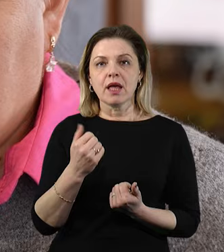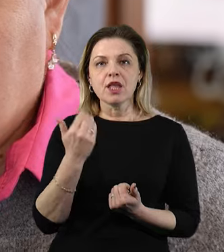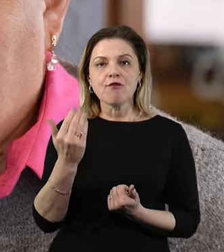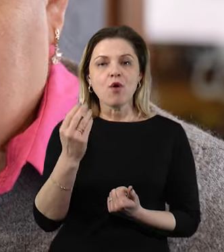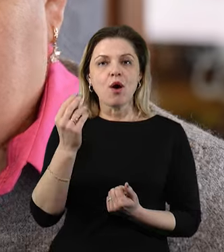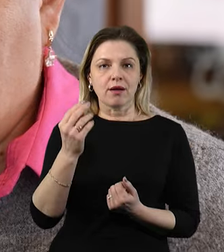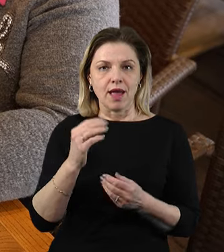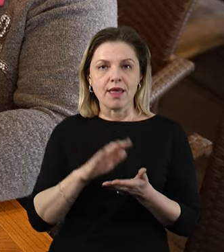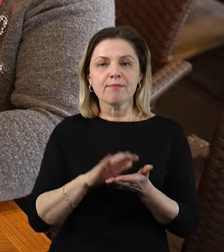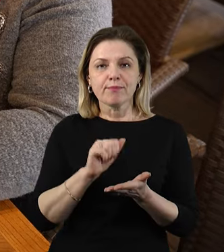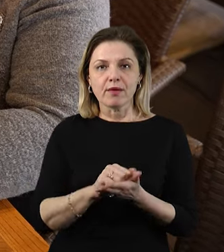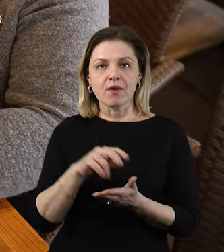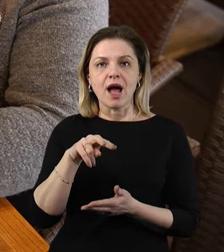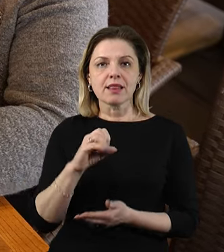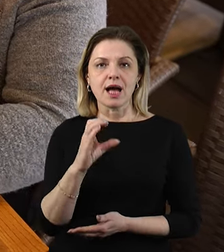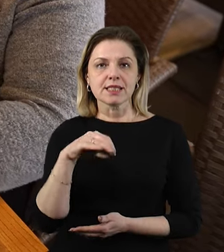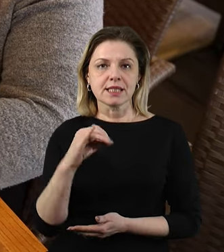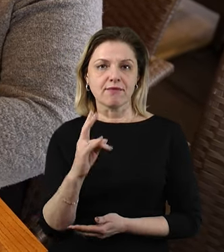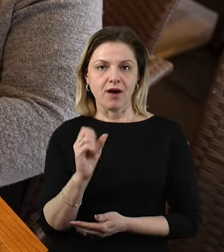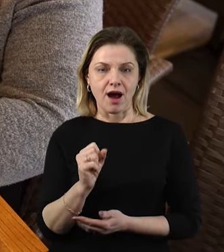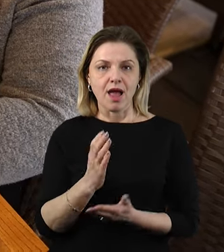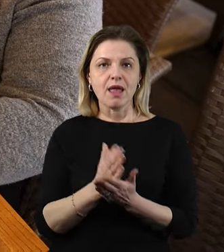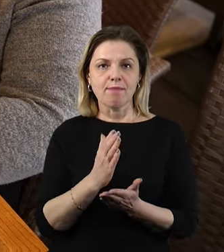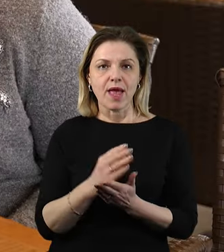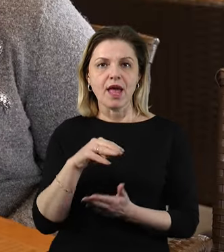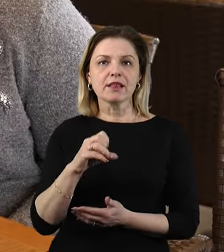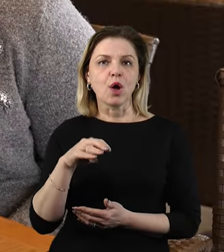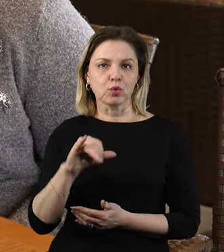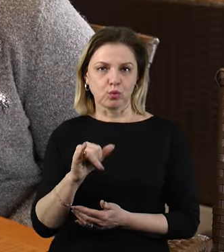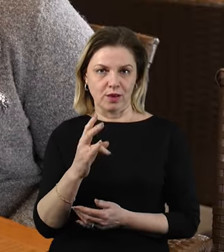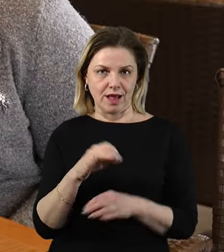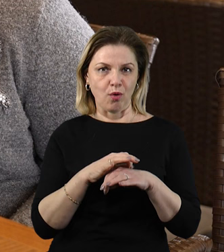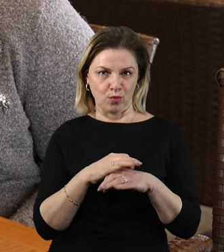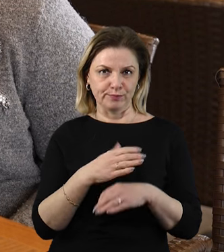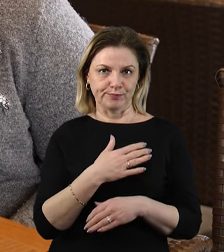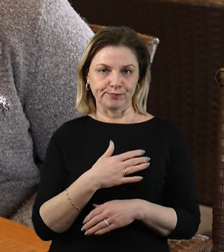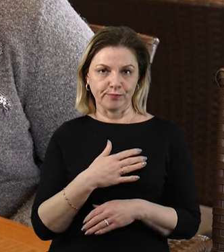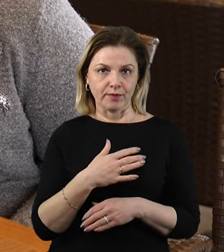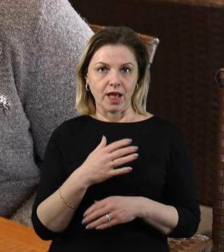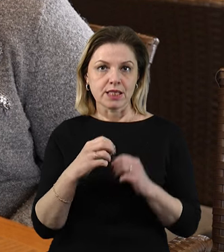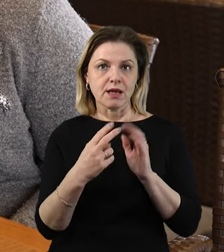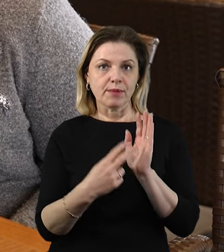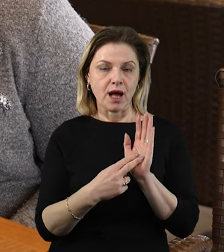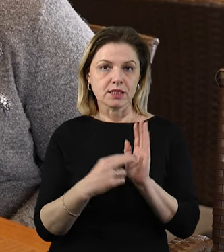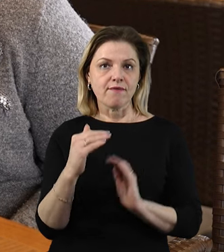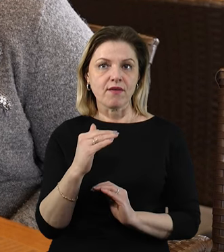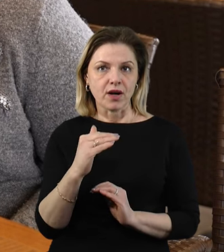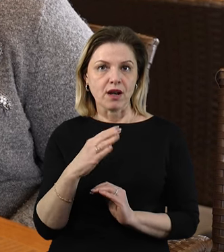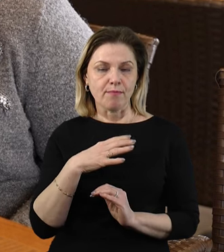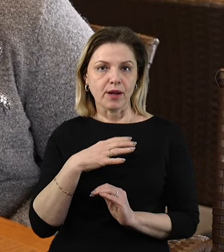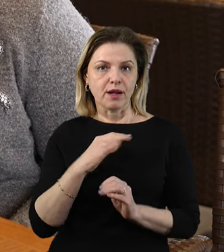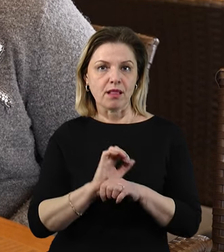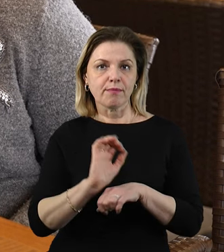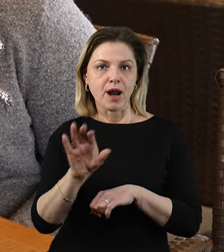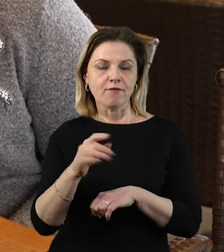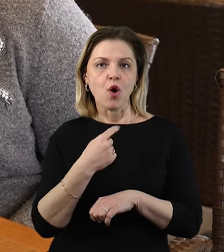ластівка, адже на шиї має відповідне татуювання, розповідає матір. 17 февраля він мені прислав голосову.